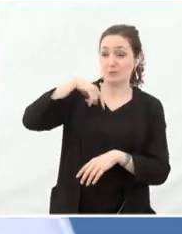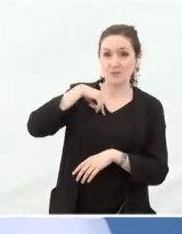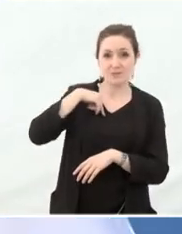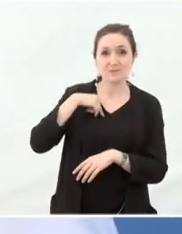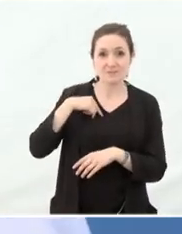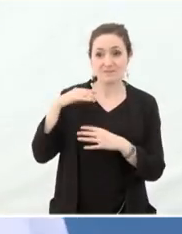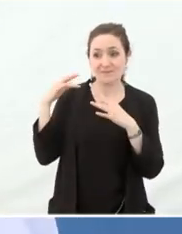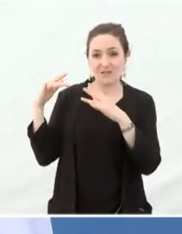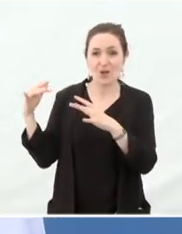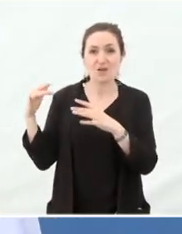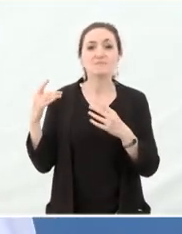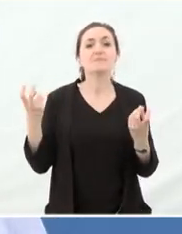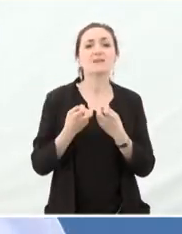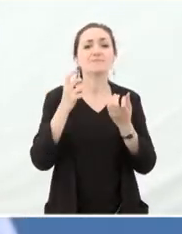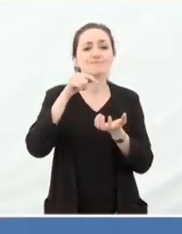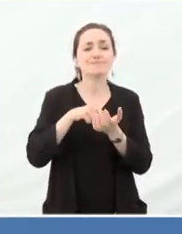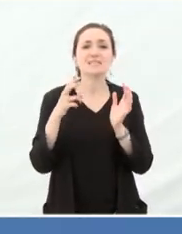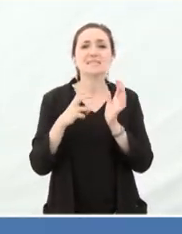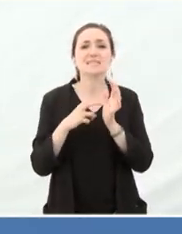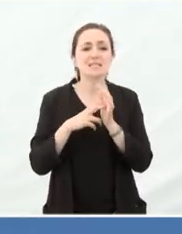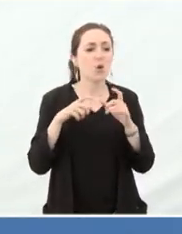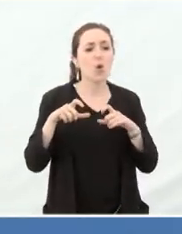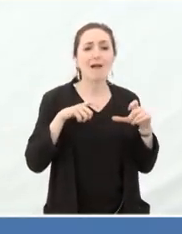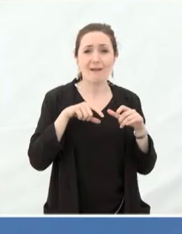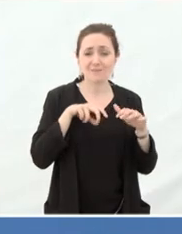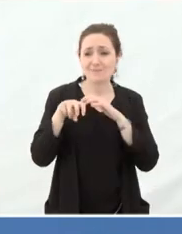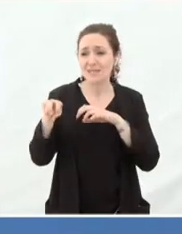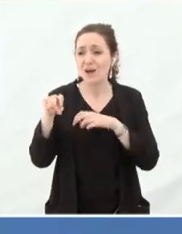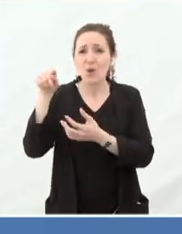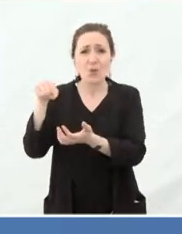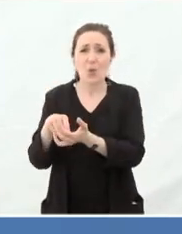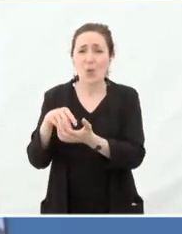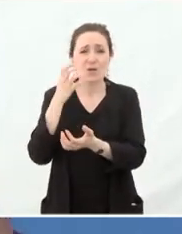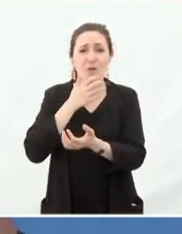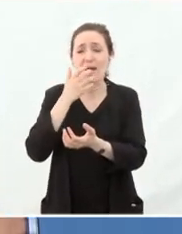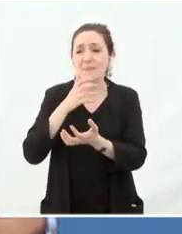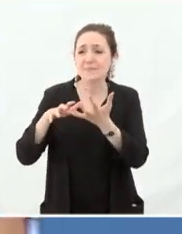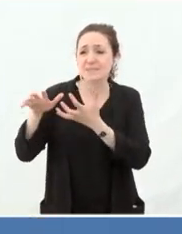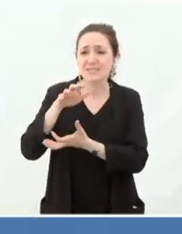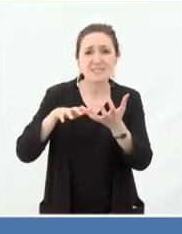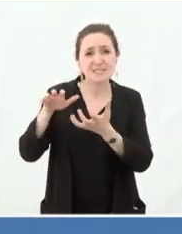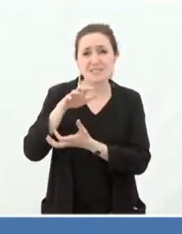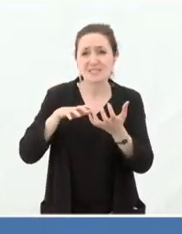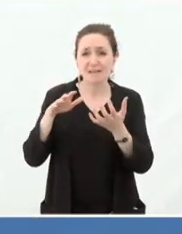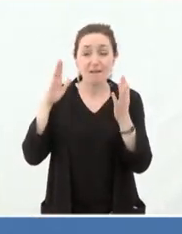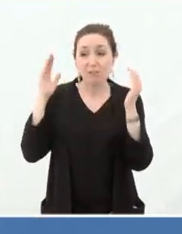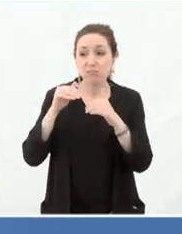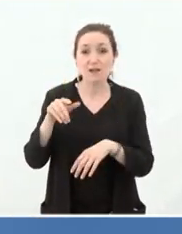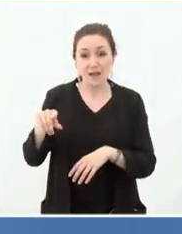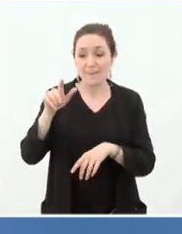Regardez en Syrie aujourd'hui, quand mes collègues vont dans les endroits les plus désespérés, s'assient avec les gens, les écoutent,